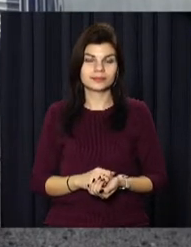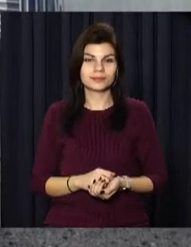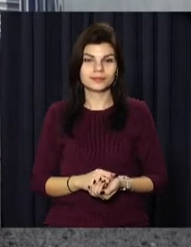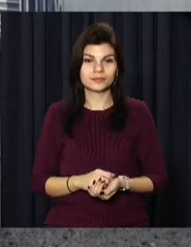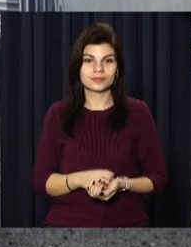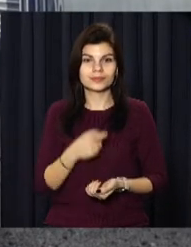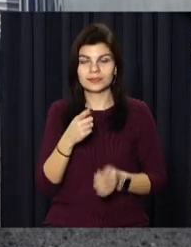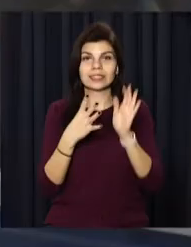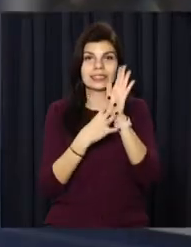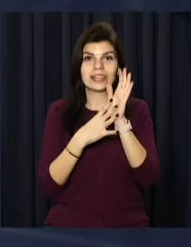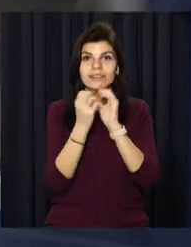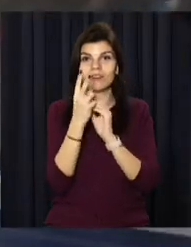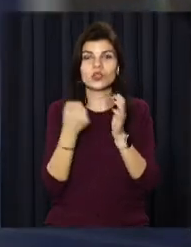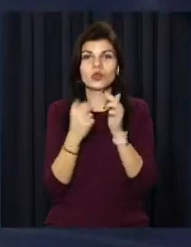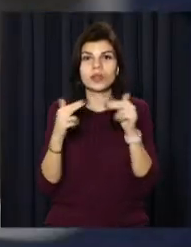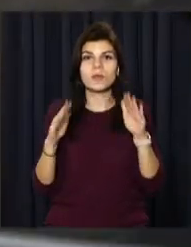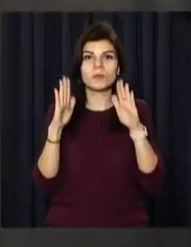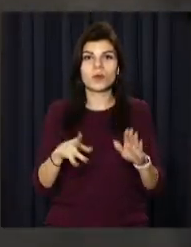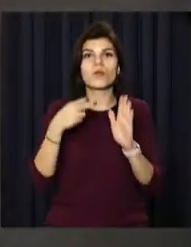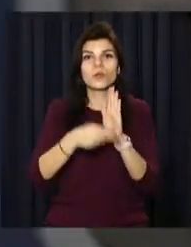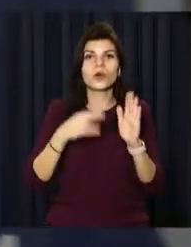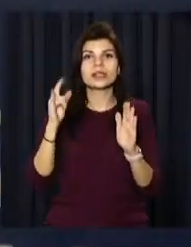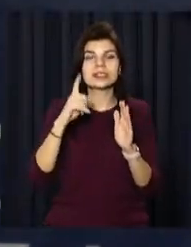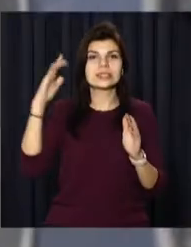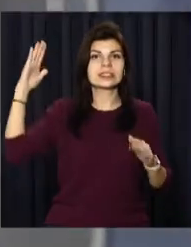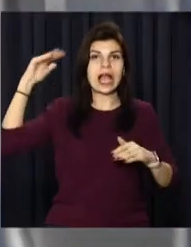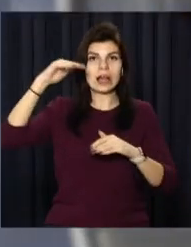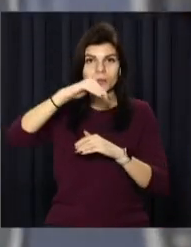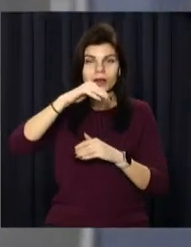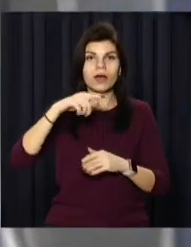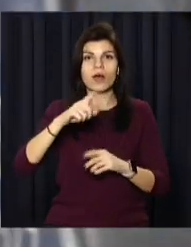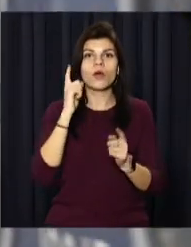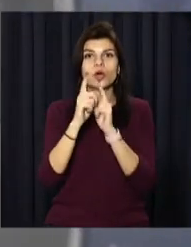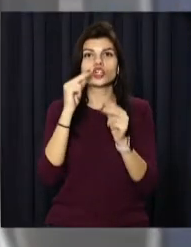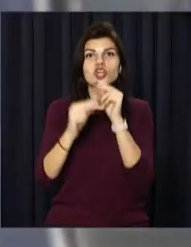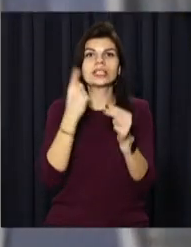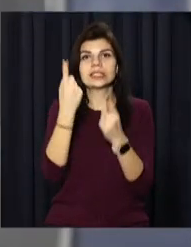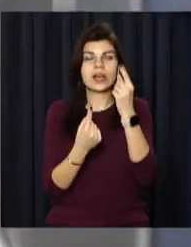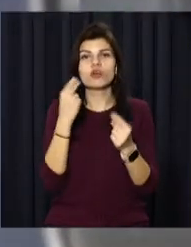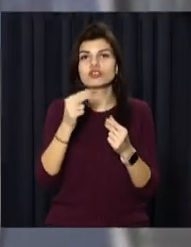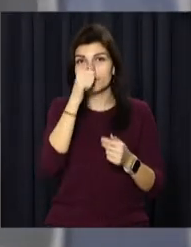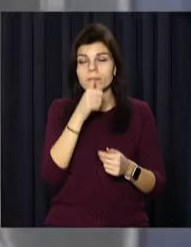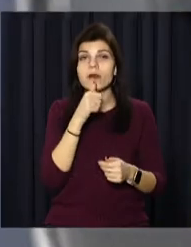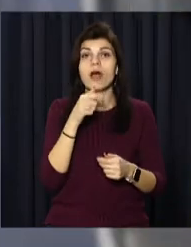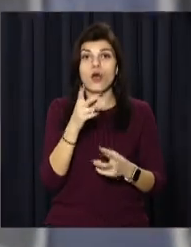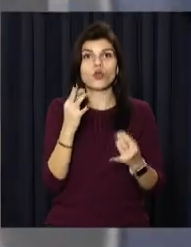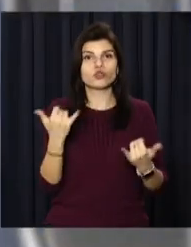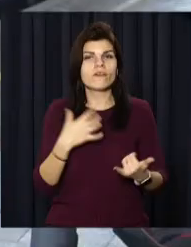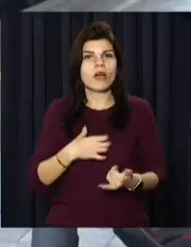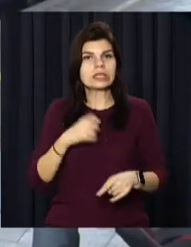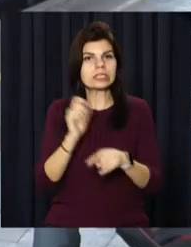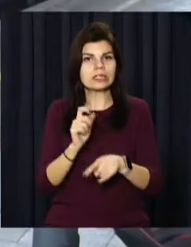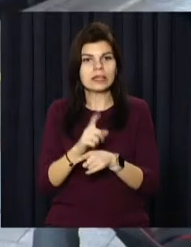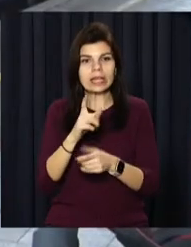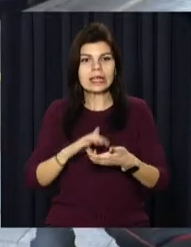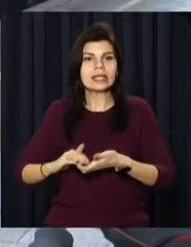9.12. До Дніпра прибуває потяг із Закарпаття. Ходить він через день вже кілька місяців, та сьогодні у нього важлива місія